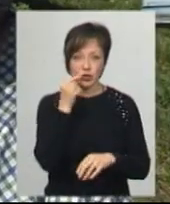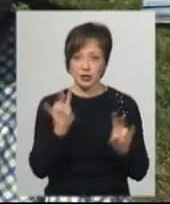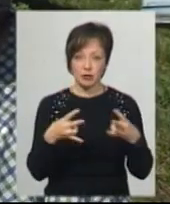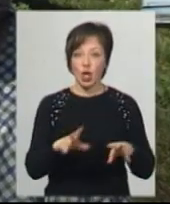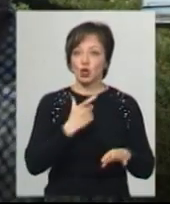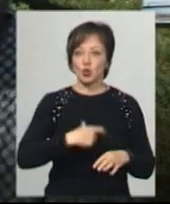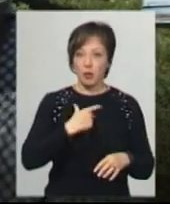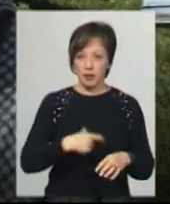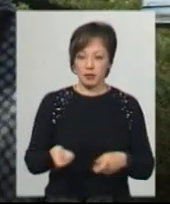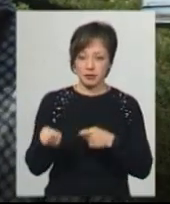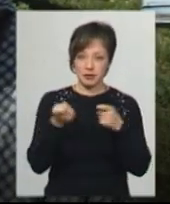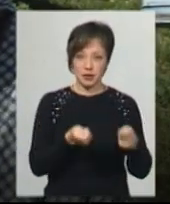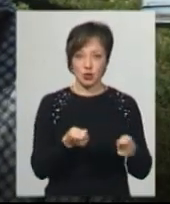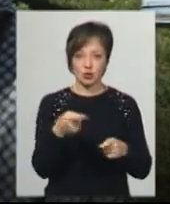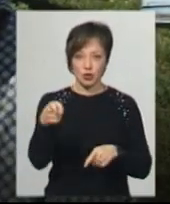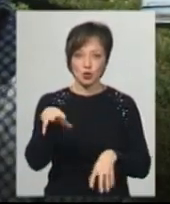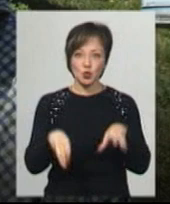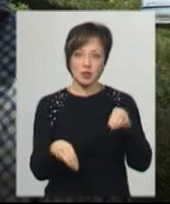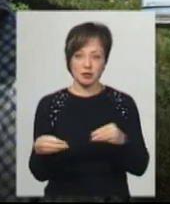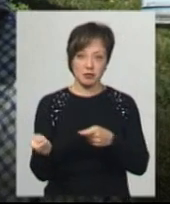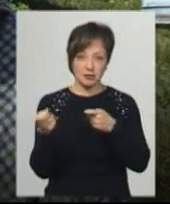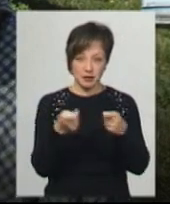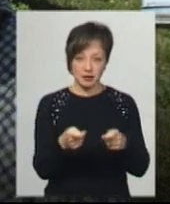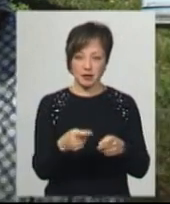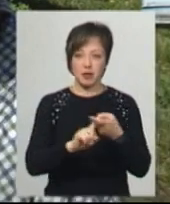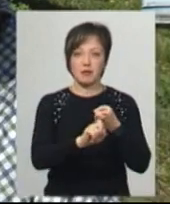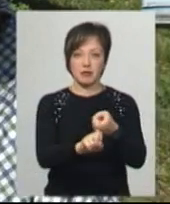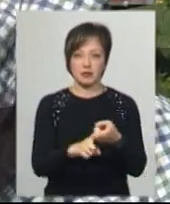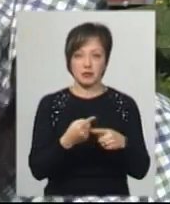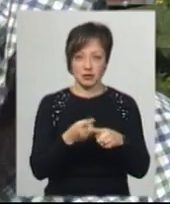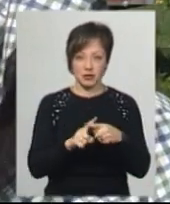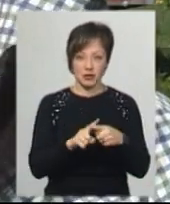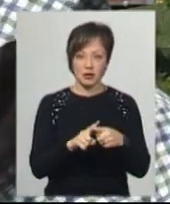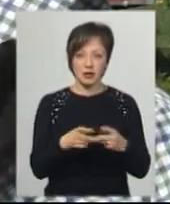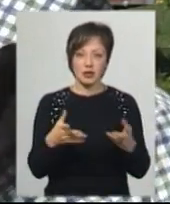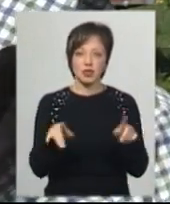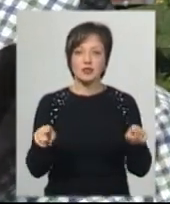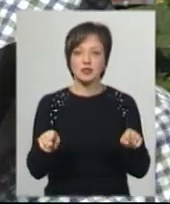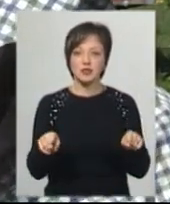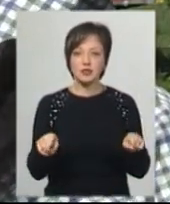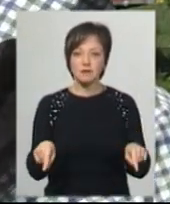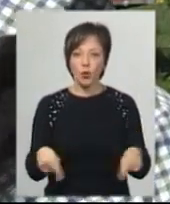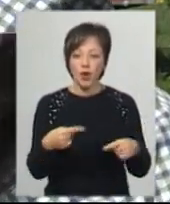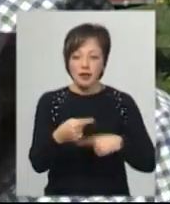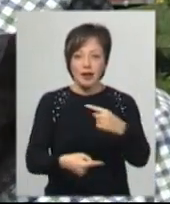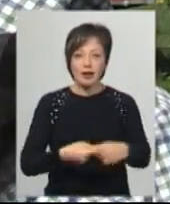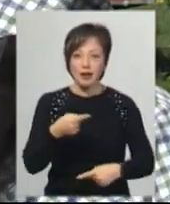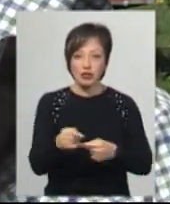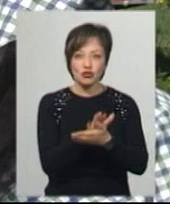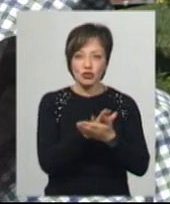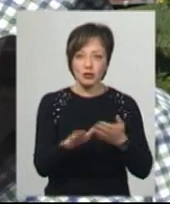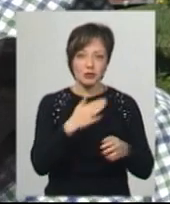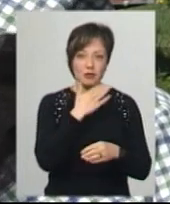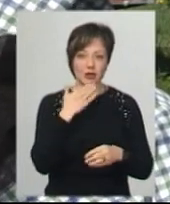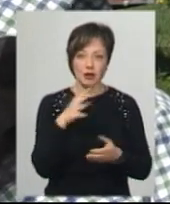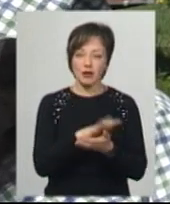собі ти привісти в рід, ти сусіду їй прийняти в рід, тому що сусід може підтримувати свою чистоту породу. Сторити генофон дуже багато не треба,